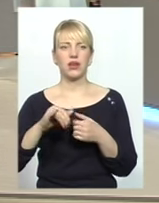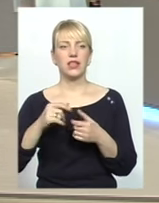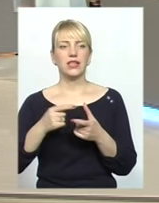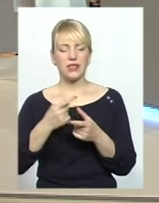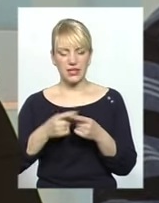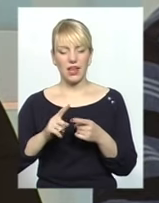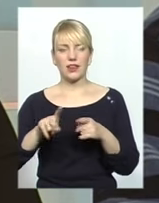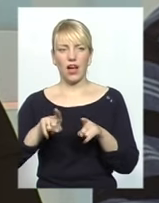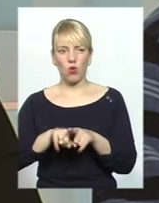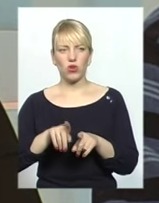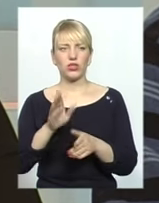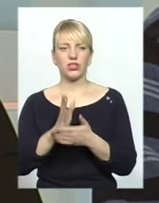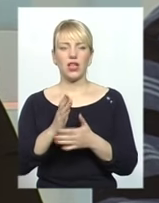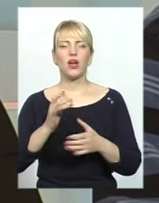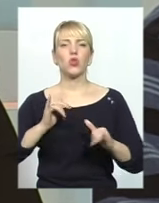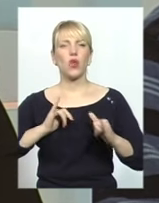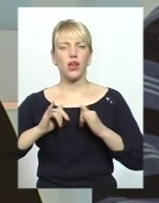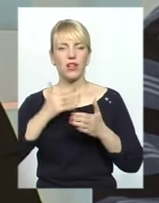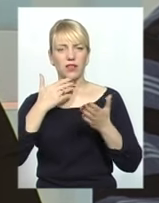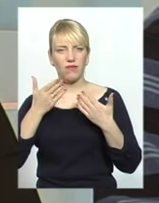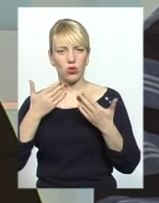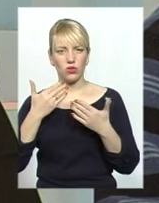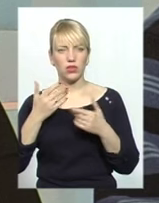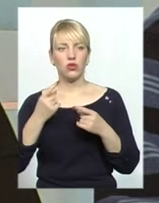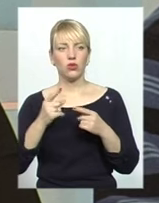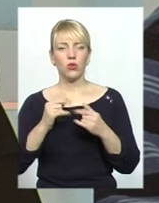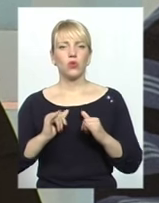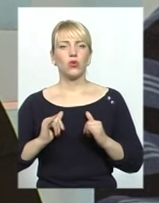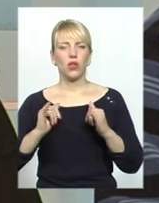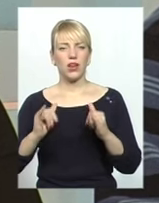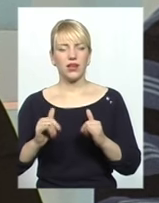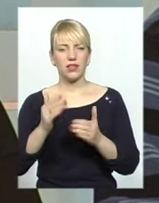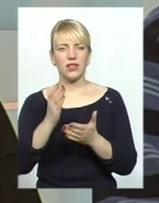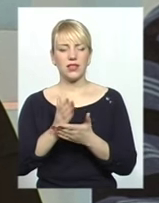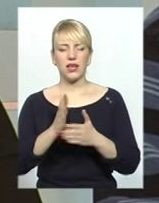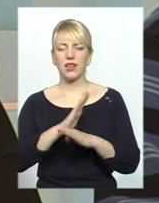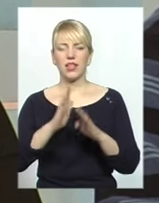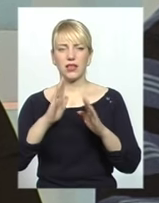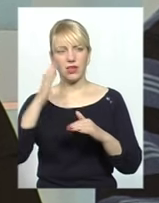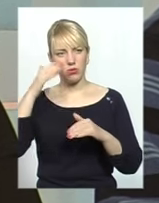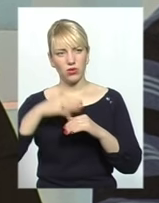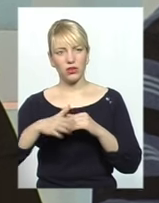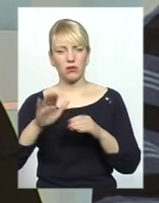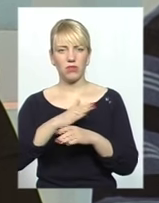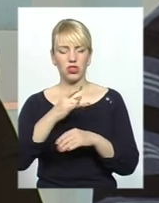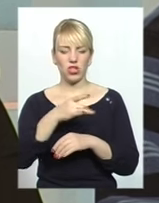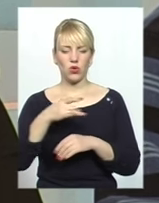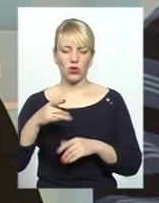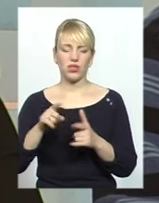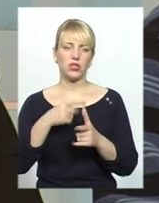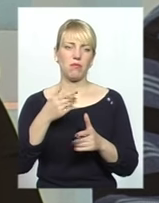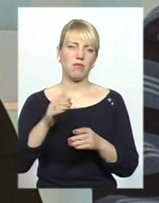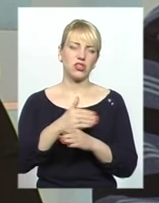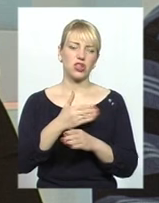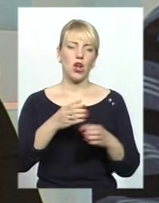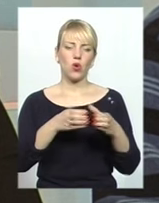Це теж є толерантні відносини. тому толерантність – це є не тільки поняття міжрегіональне чи міжконфесійне,